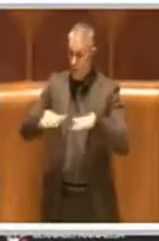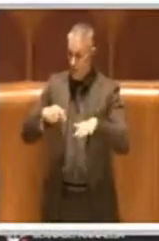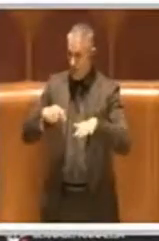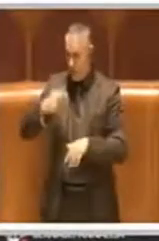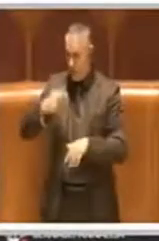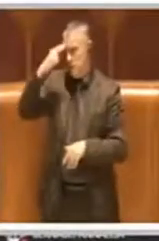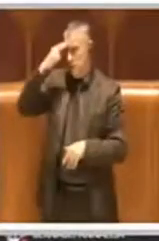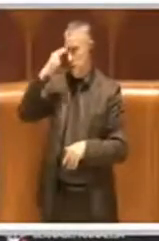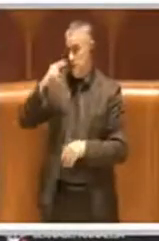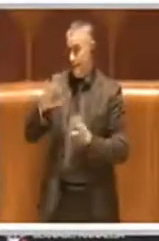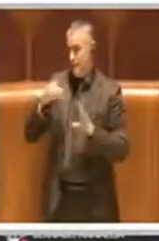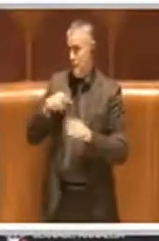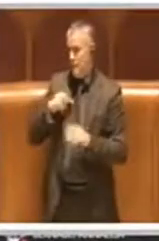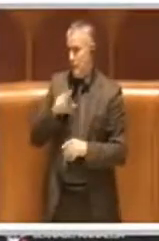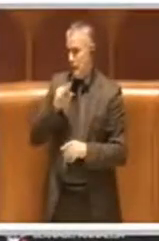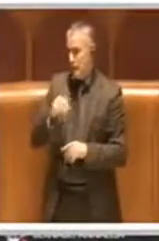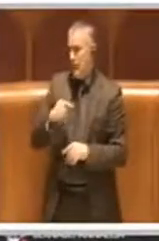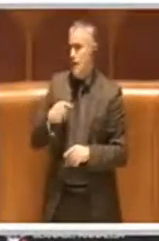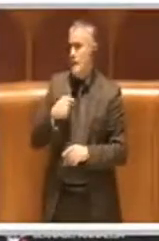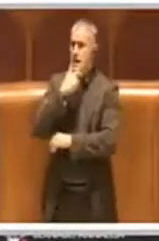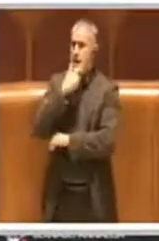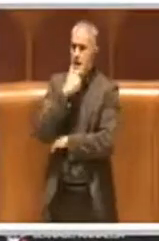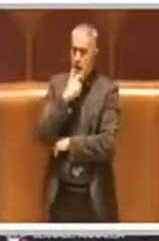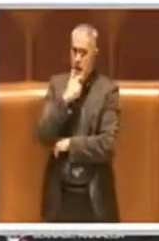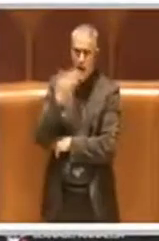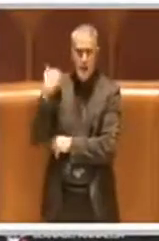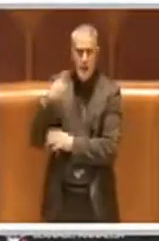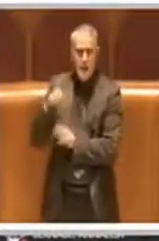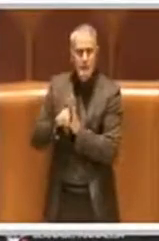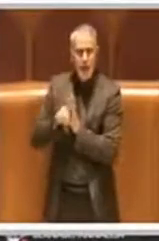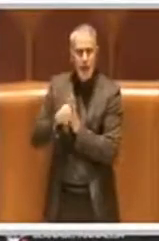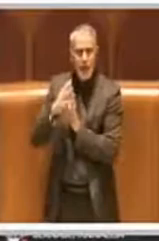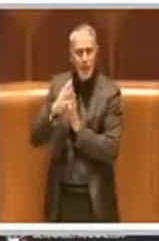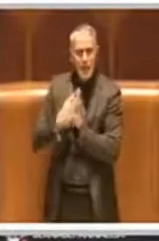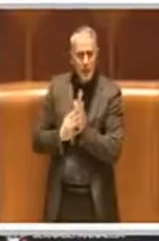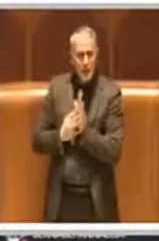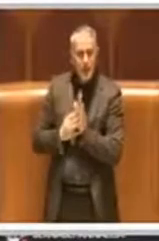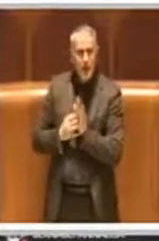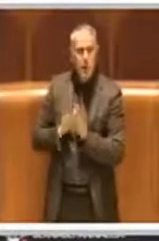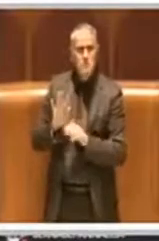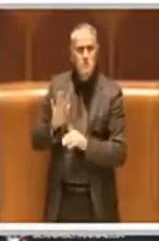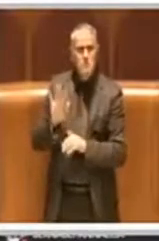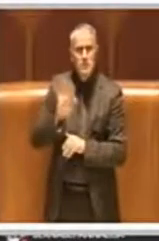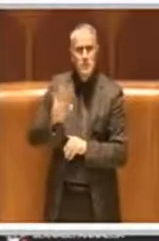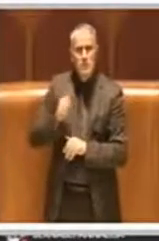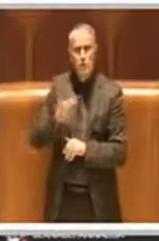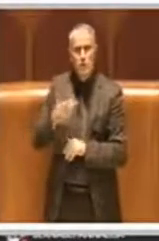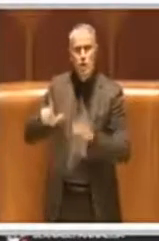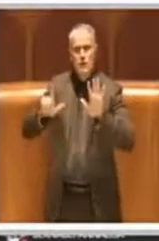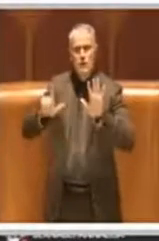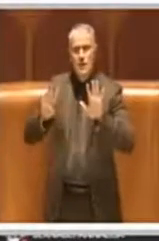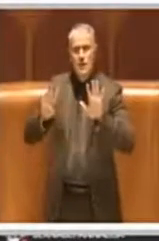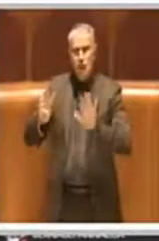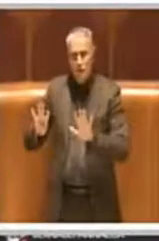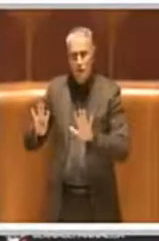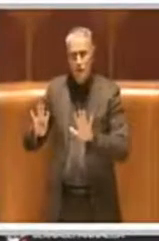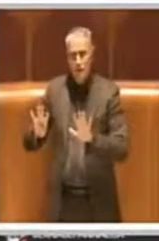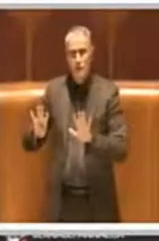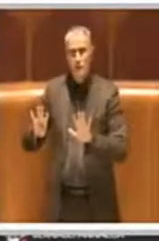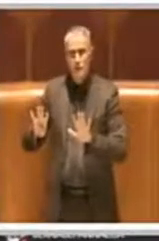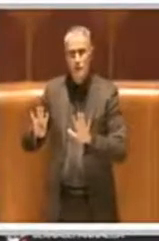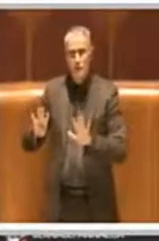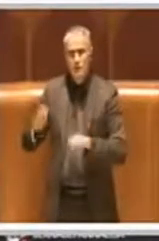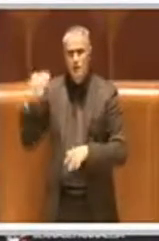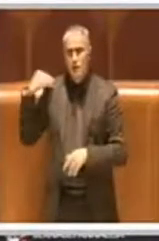interrogo su quella delibera che se non erro è la numero 79, che